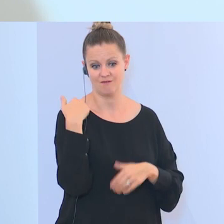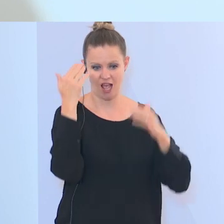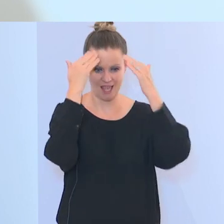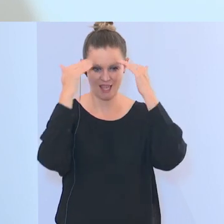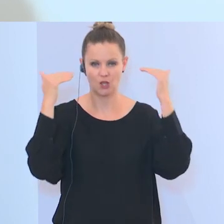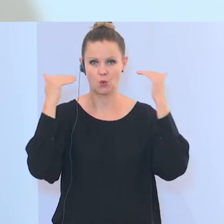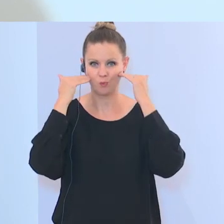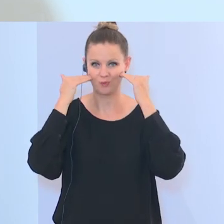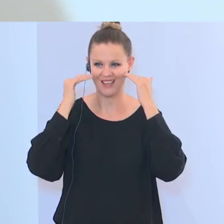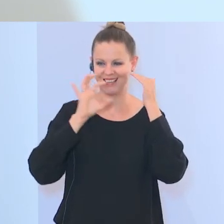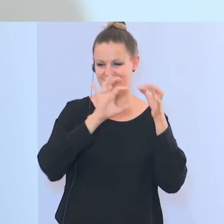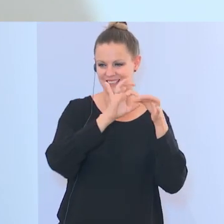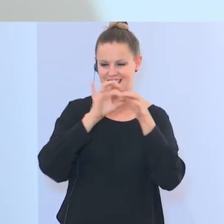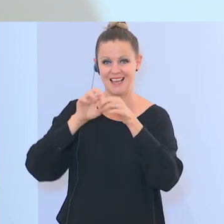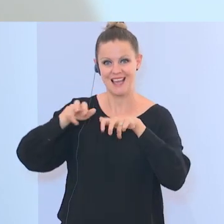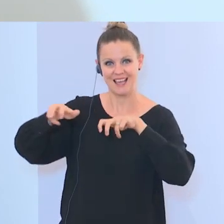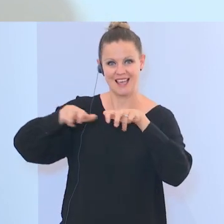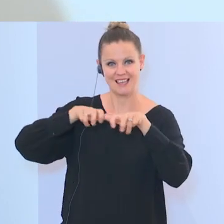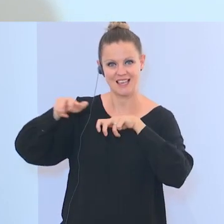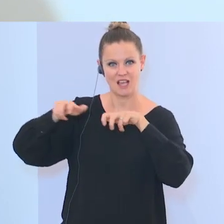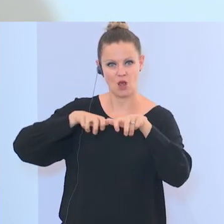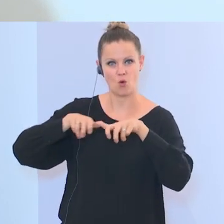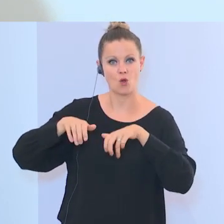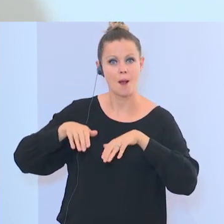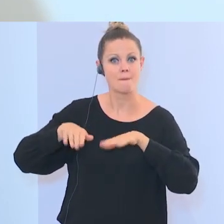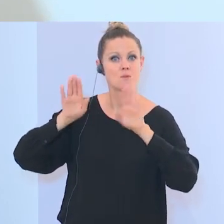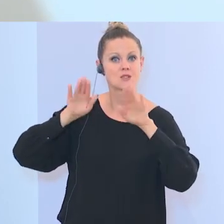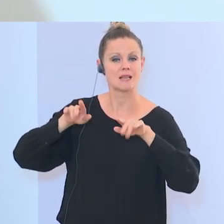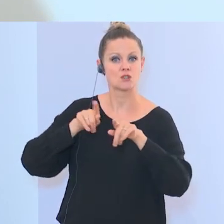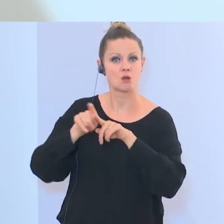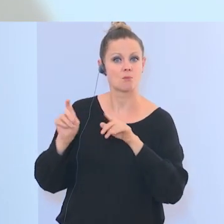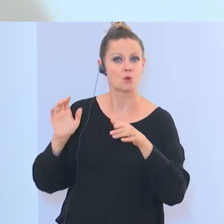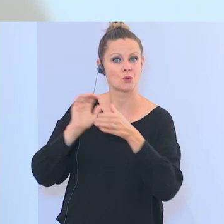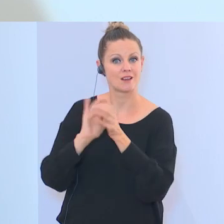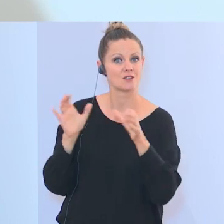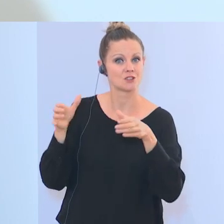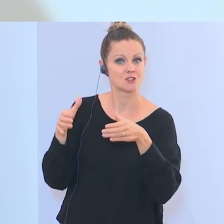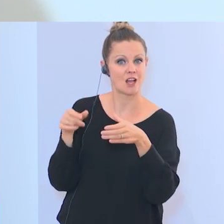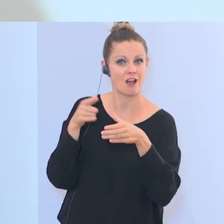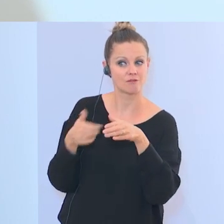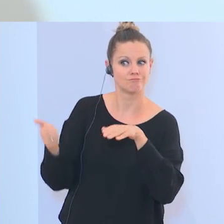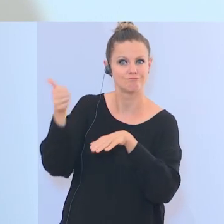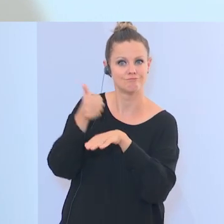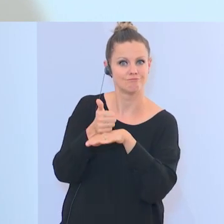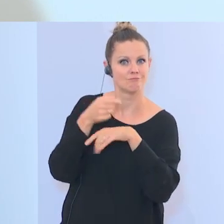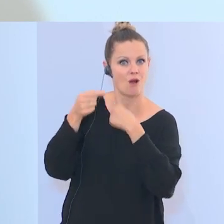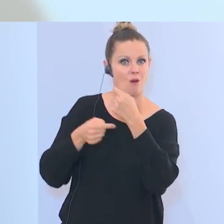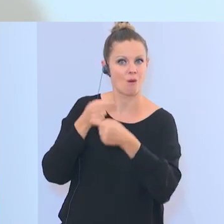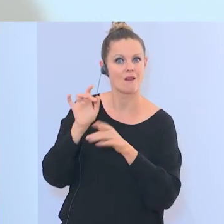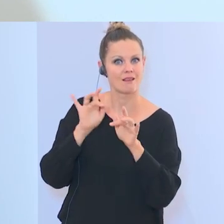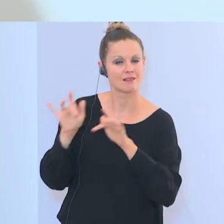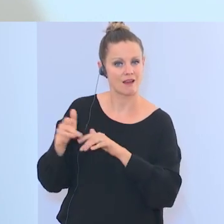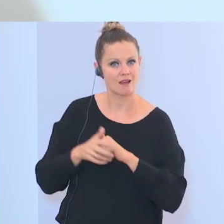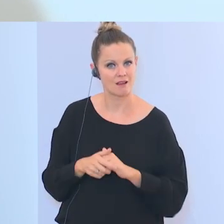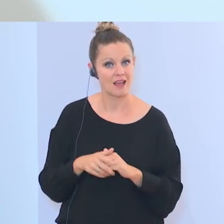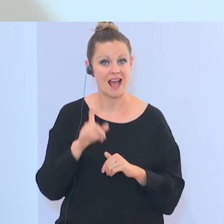in der Regierung, der muslimischen Bruderschaft eine führende Rolle gespielt